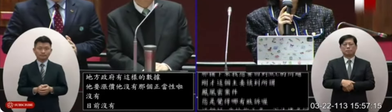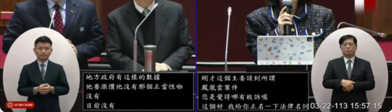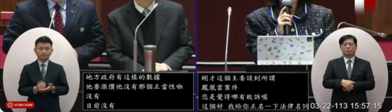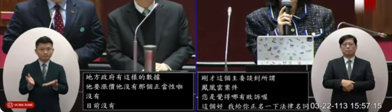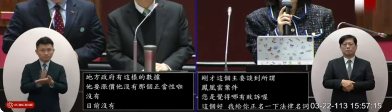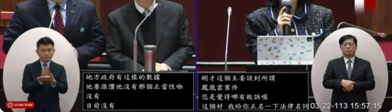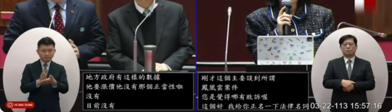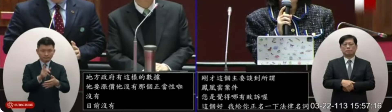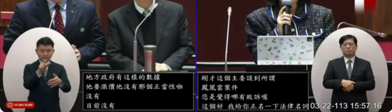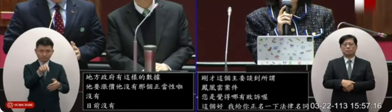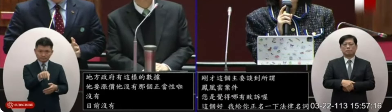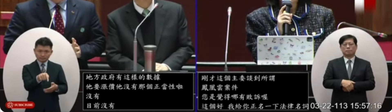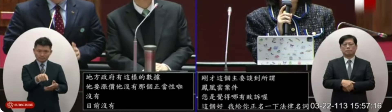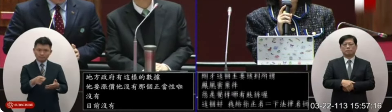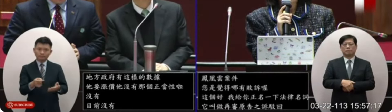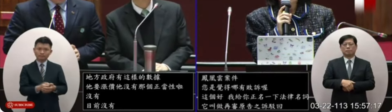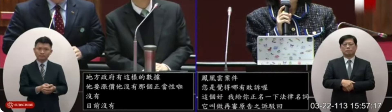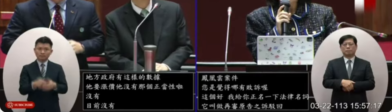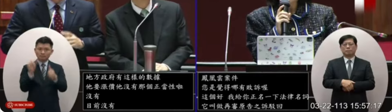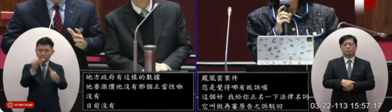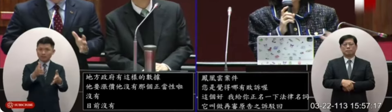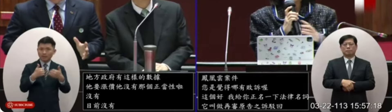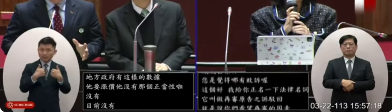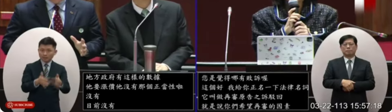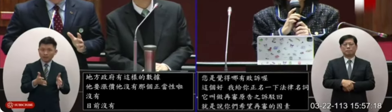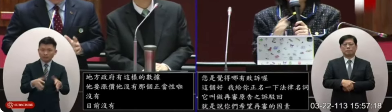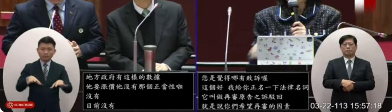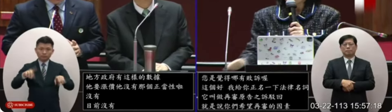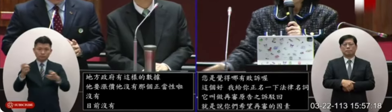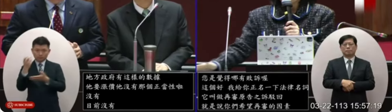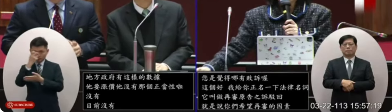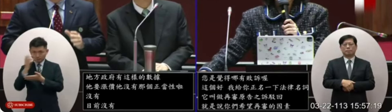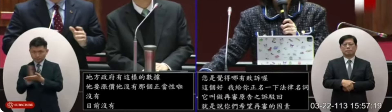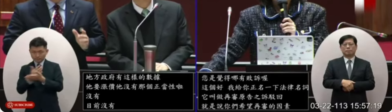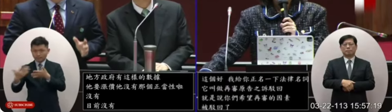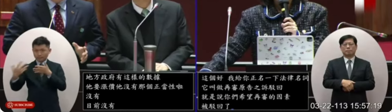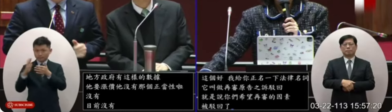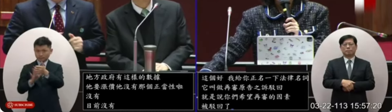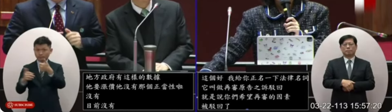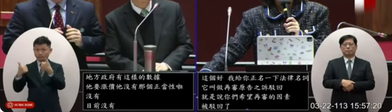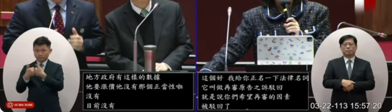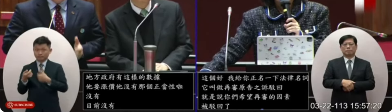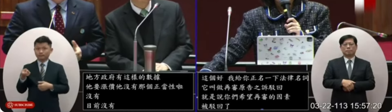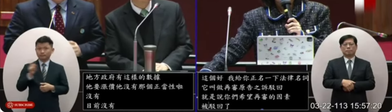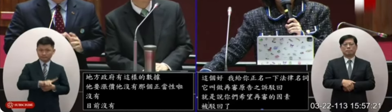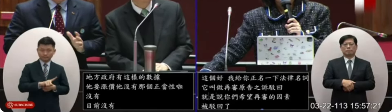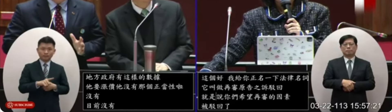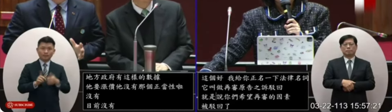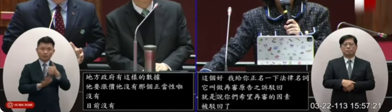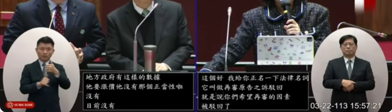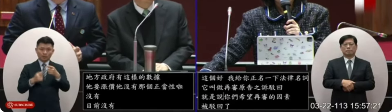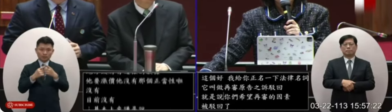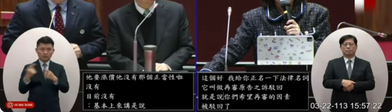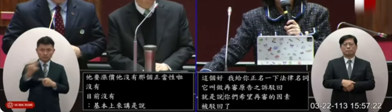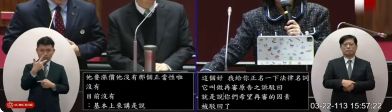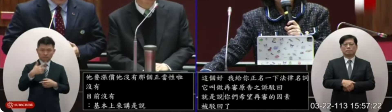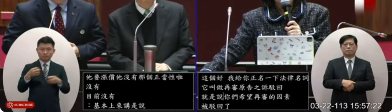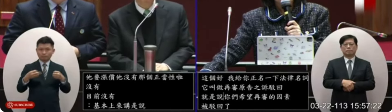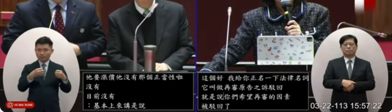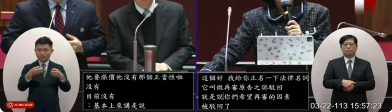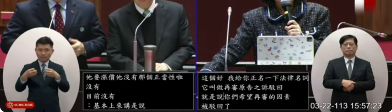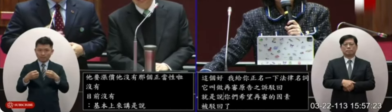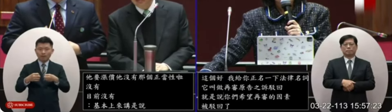在認定一個個案裡面要不要構成採訪好我們出審會有比如說諮詢我會然後我們還有我們七個委員做成那個